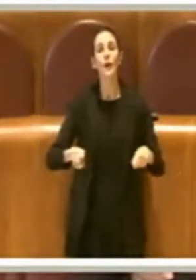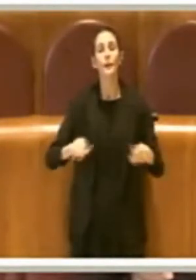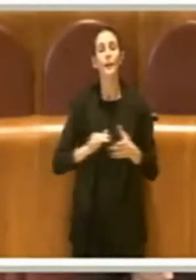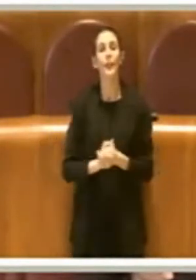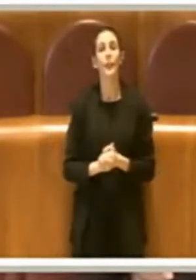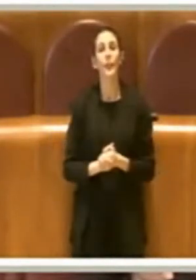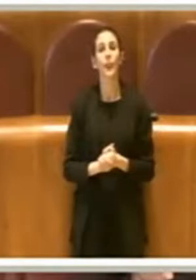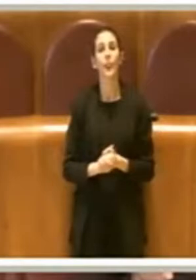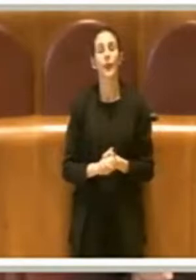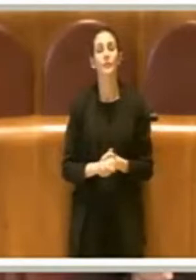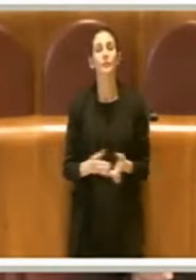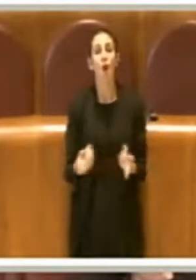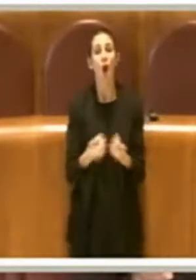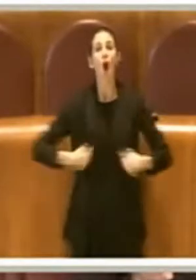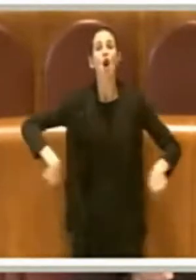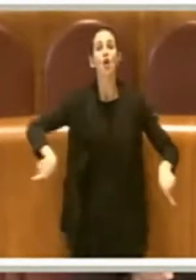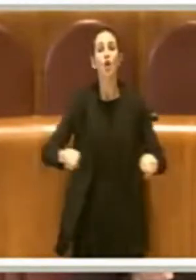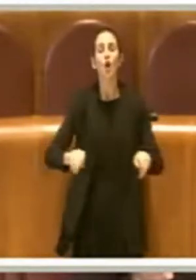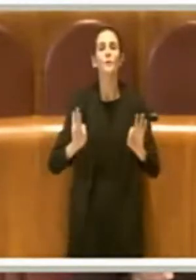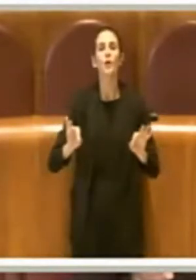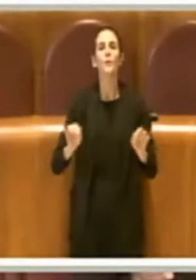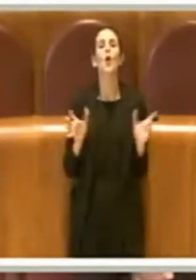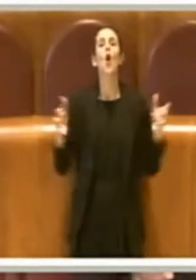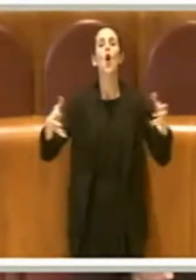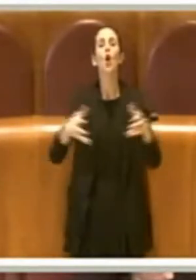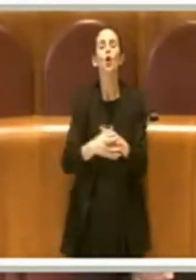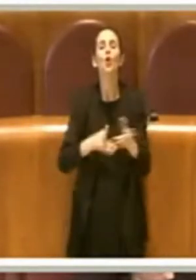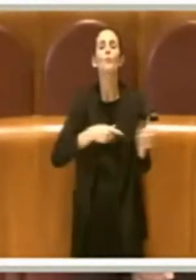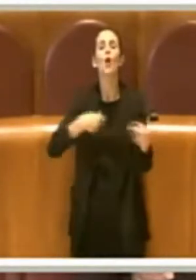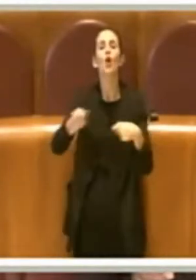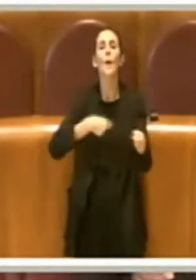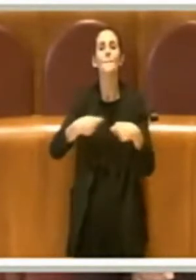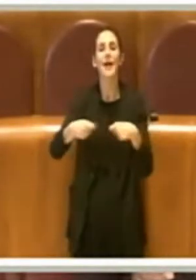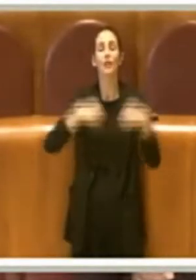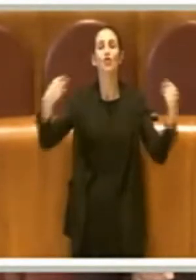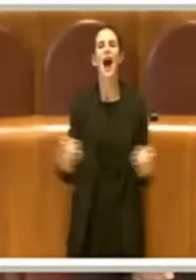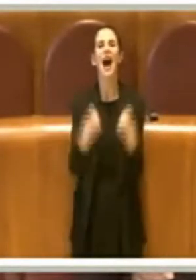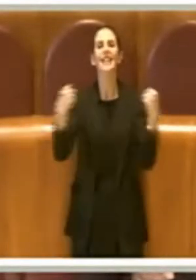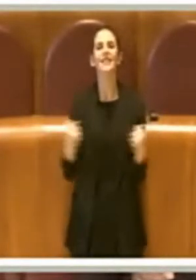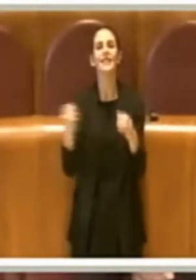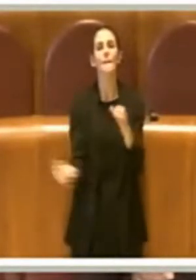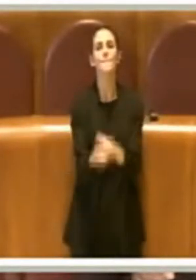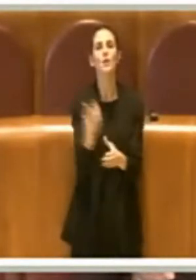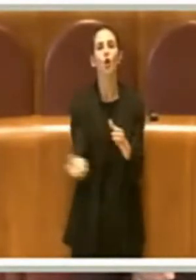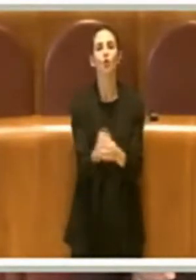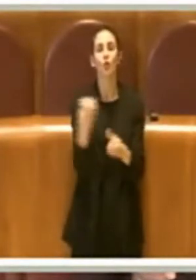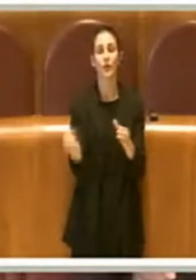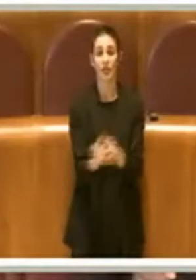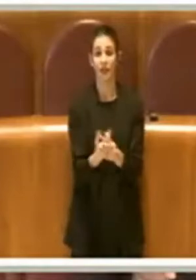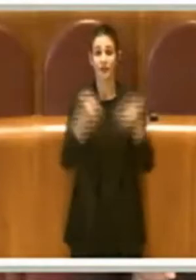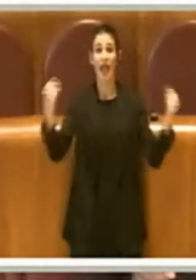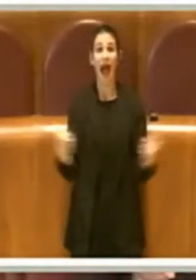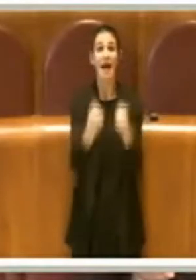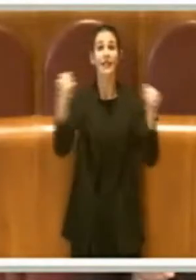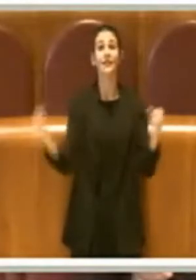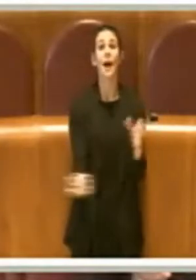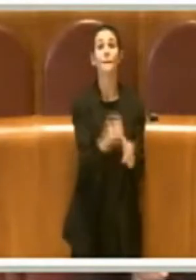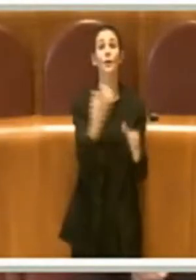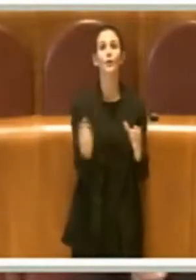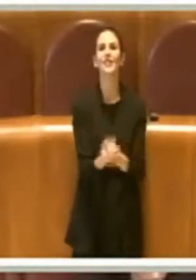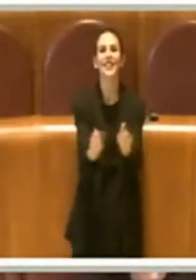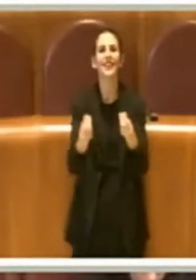detta commissione commercio, attività produttive. Le attività produttive portano lavoro, portano